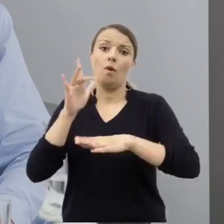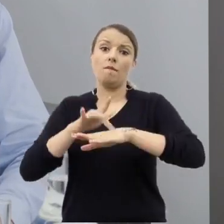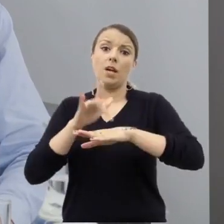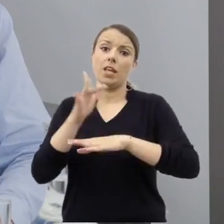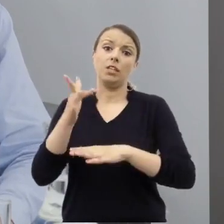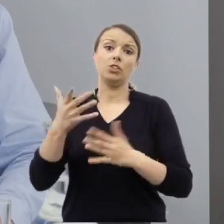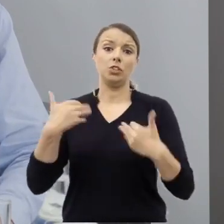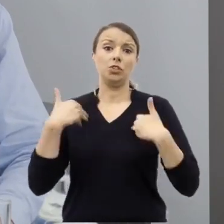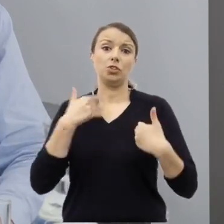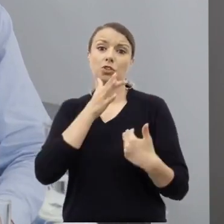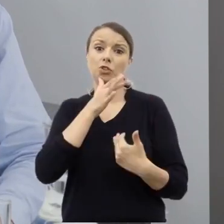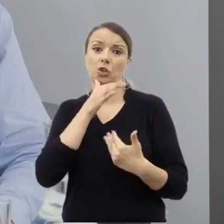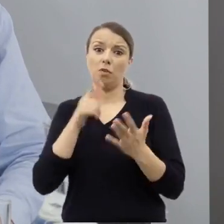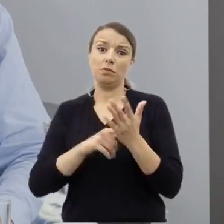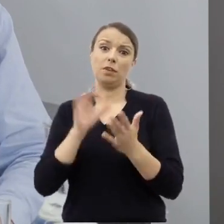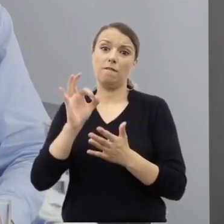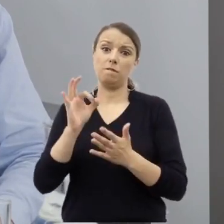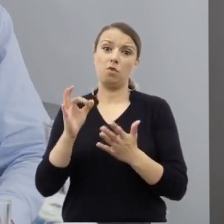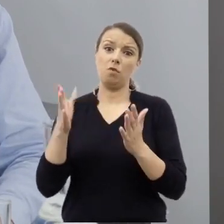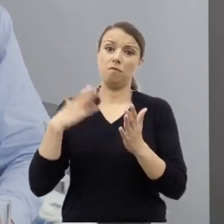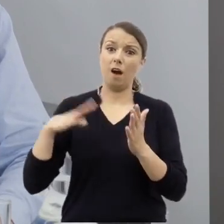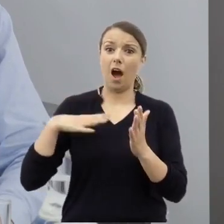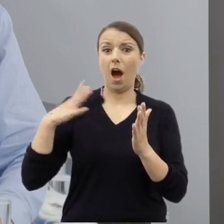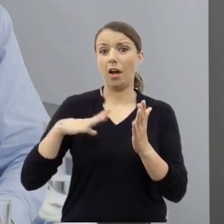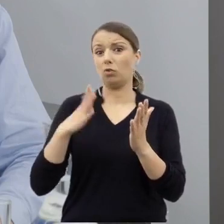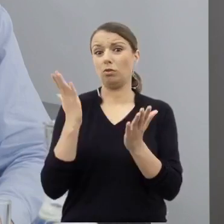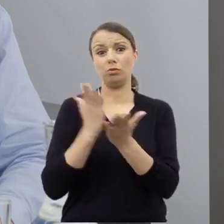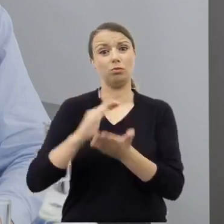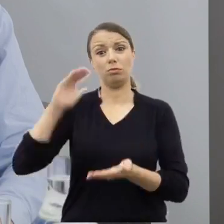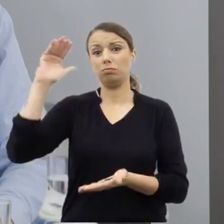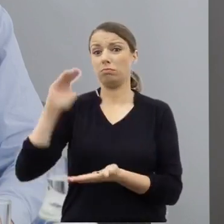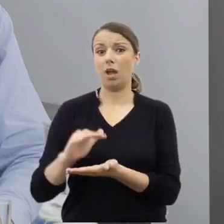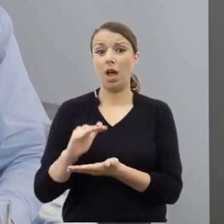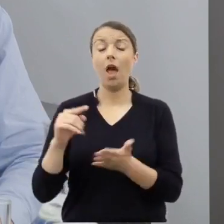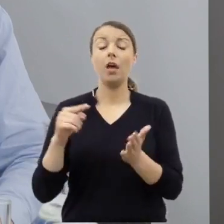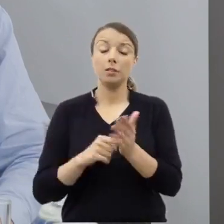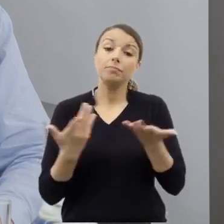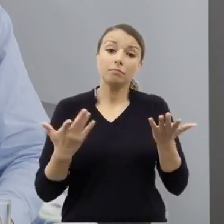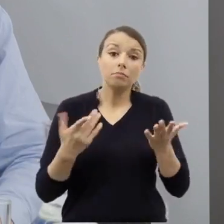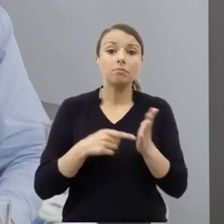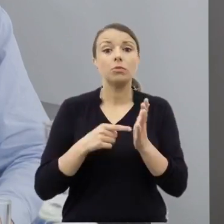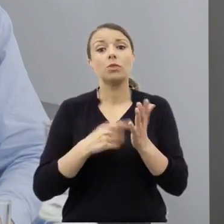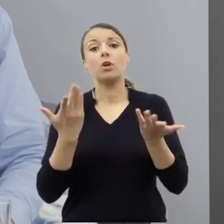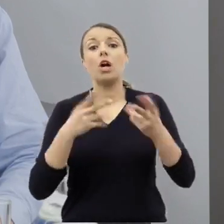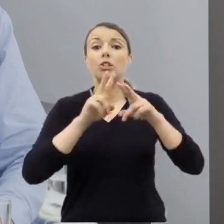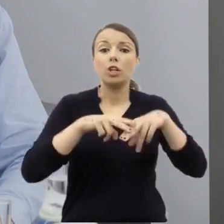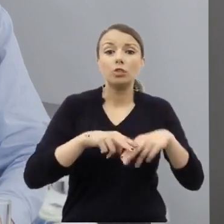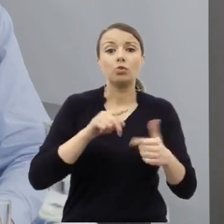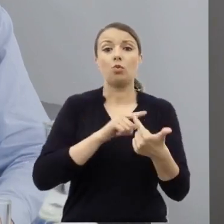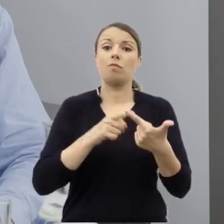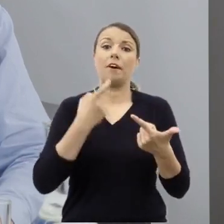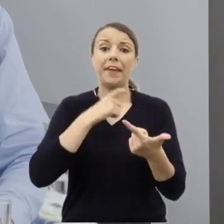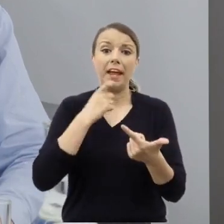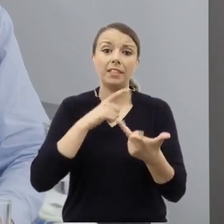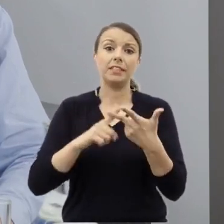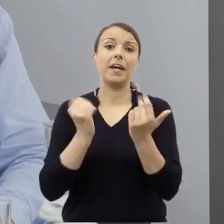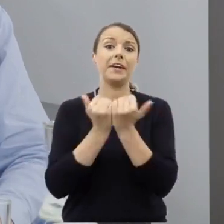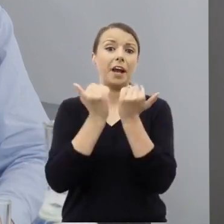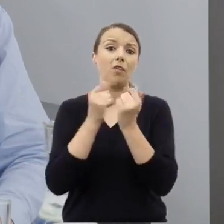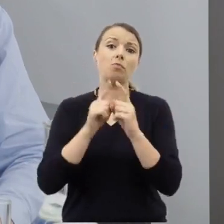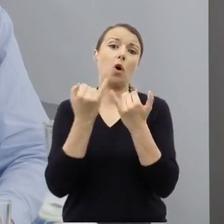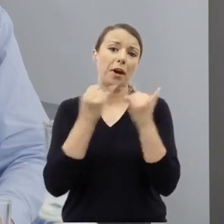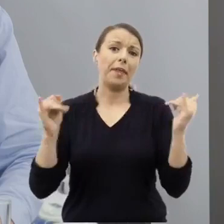często osoby uczestniczące w pogromach, czy w Rzeszowie, w Kielcach, czy w Krakowie, czy w innych tego